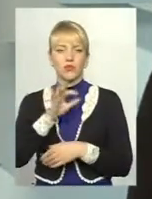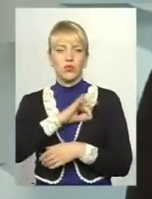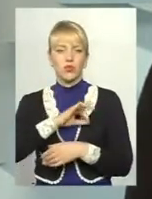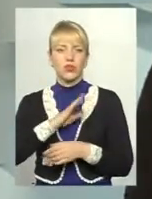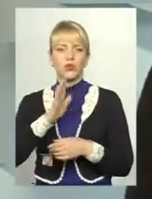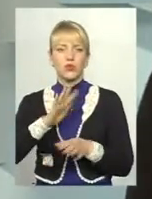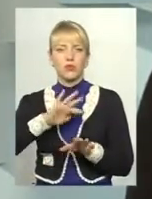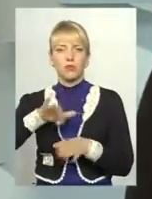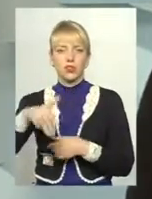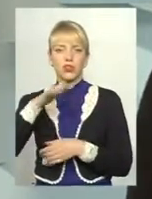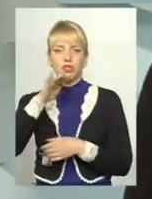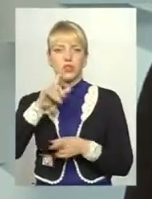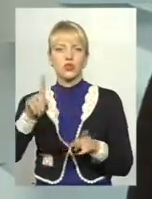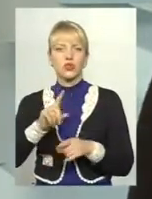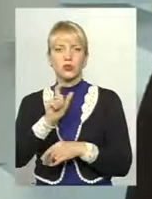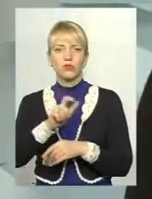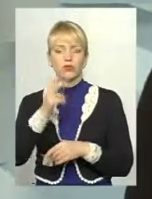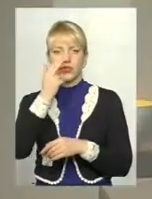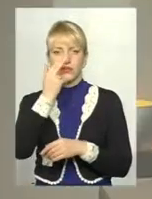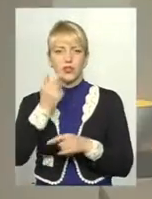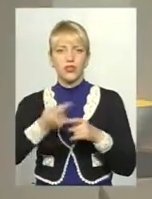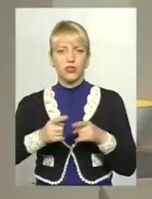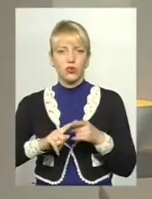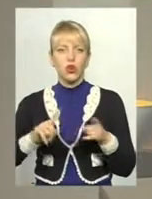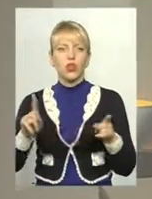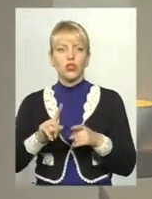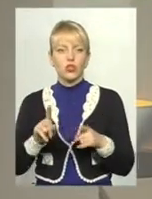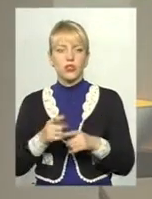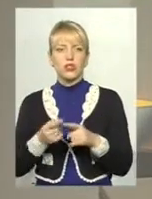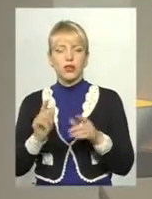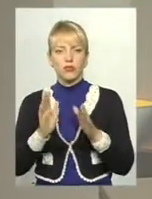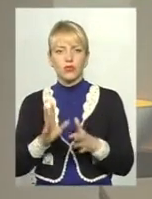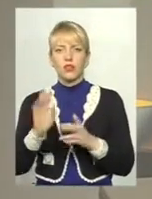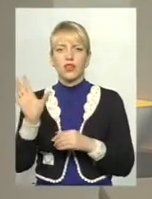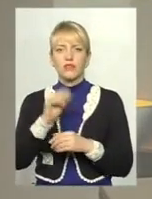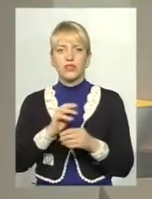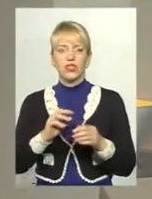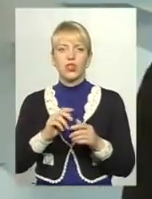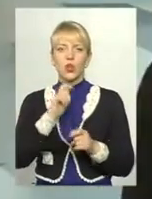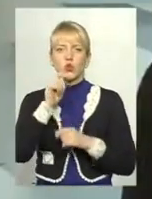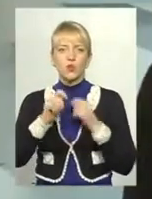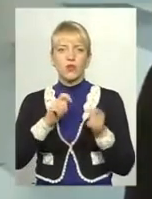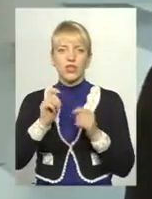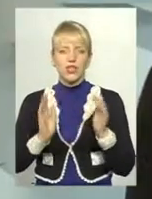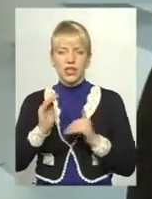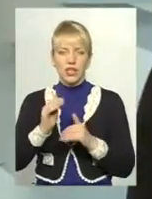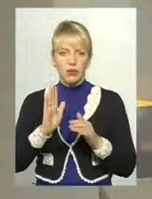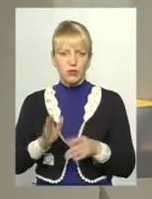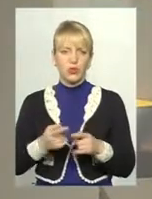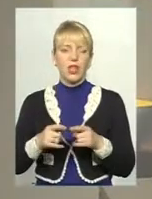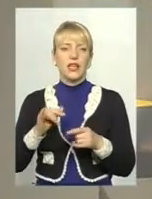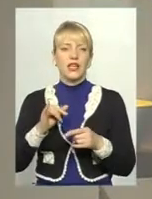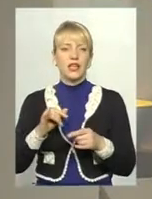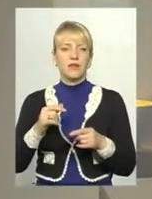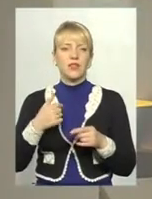деякийсь певний час для того, щоб люди звикли до цього, що це він буде на всіх там сувенірах розміщуватися. Про що я хотіла запитати,